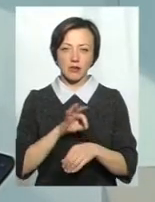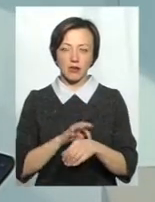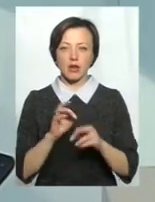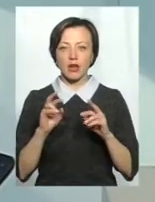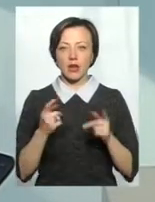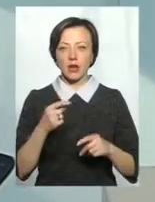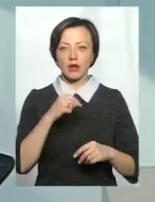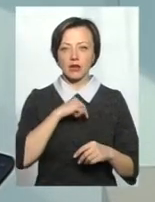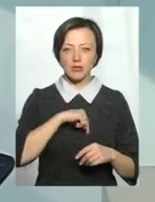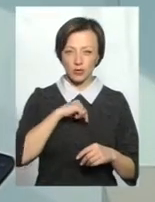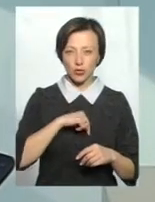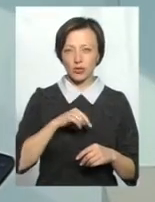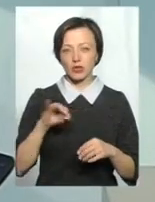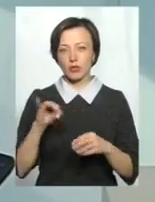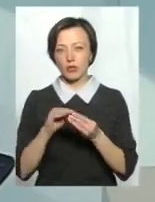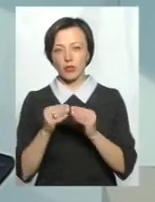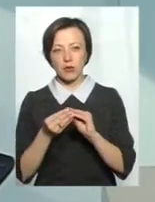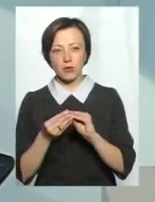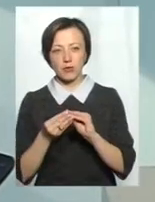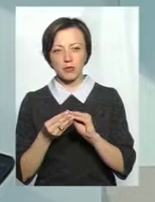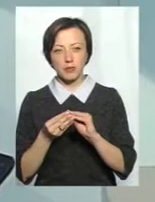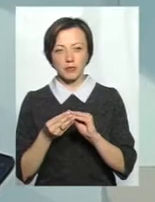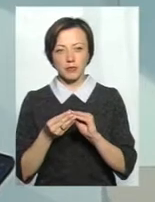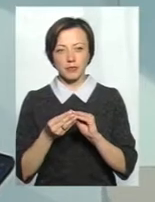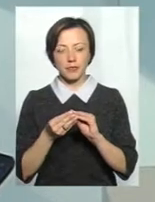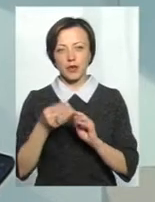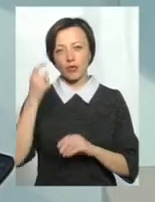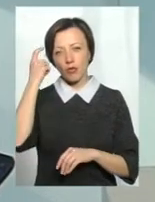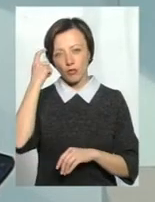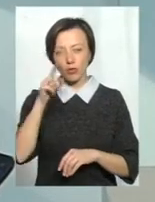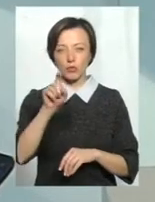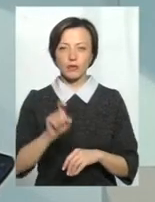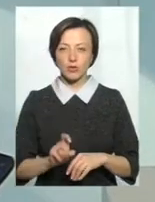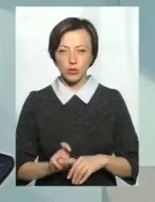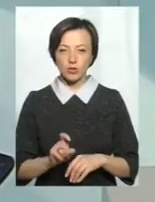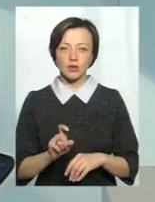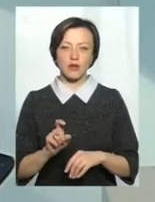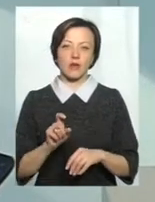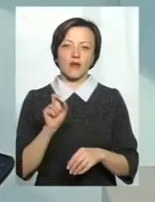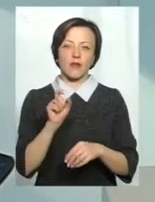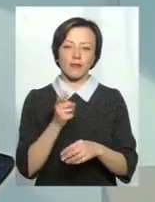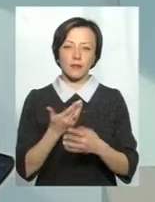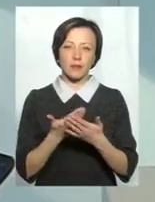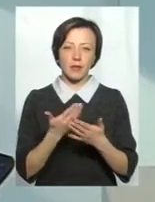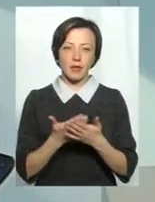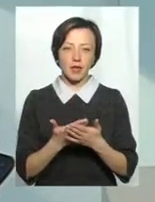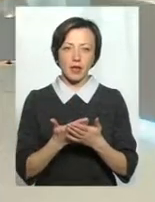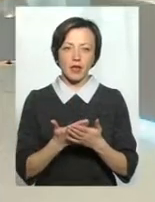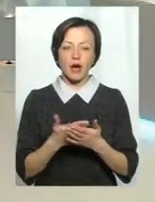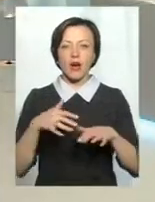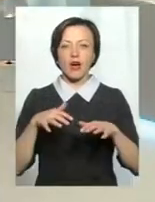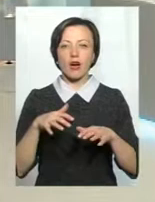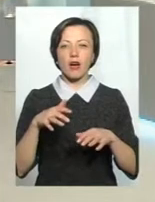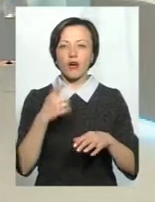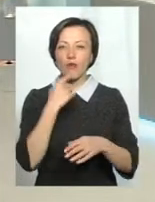соматичних нервів, так і проблеми з центральною нервовою системою. І функціональні захворювання, астеноневротичні синдроми